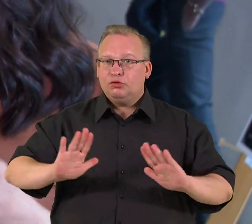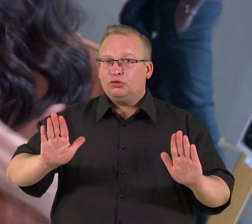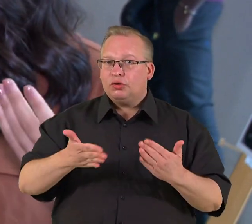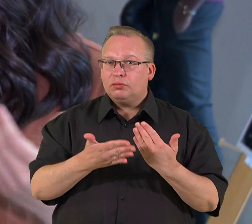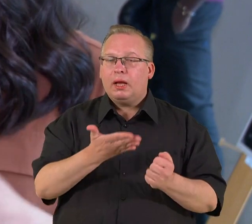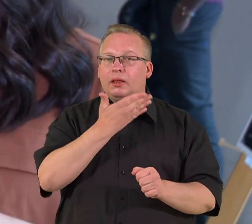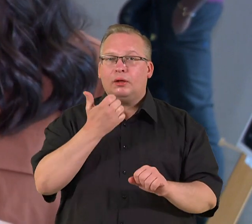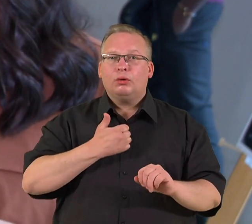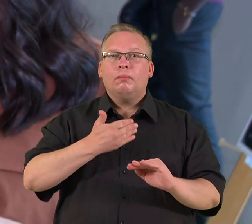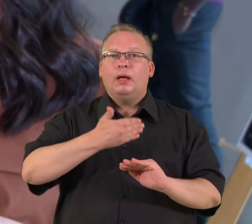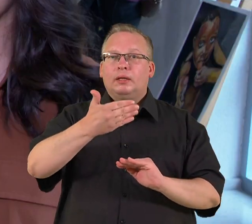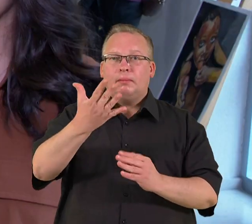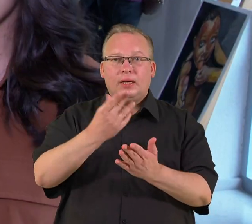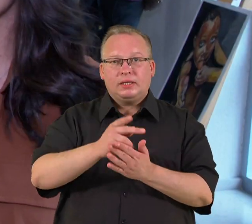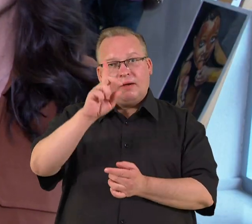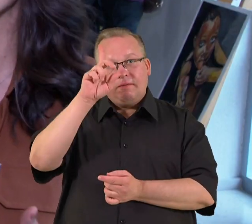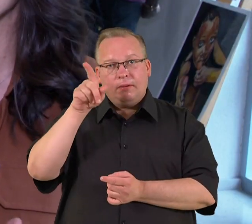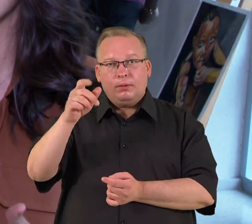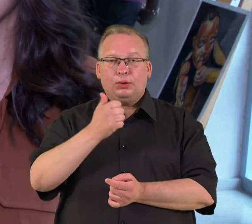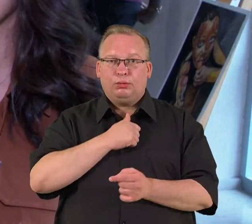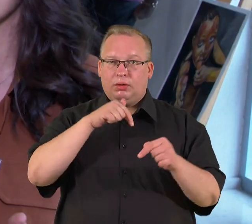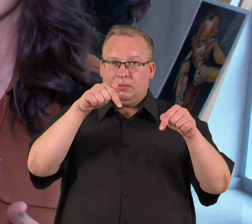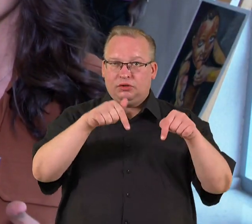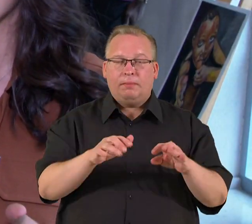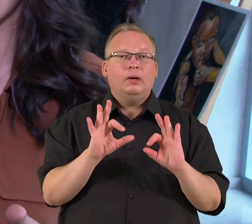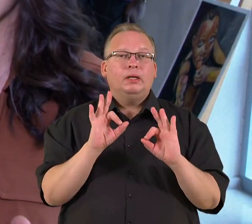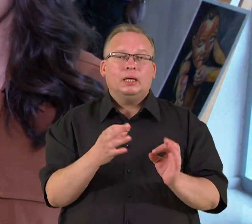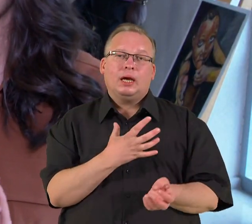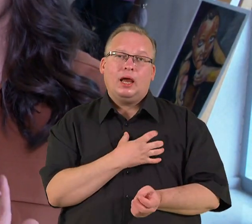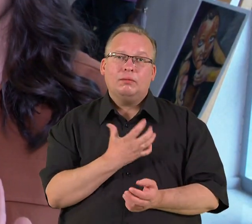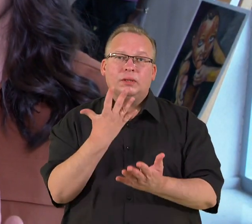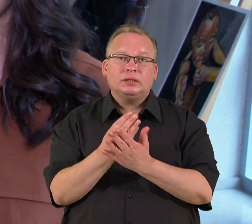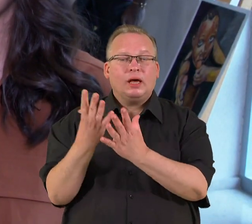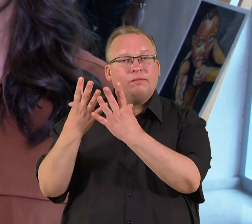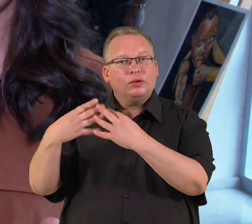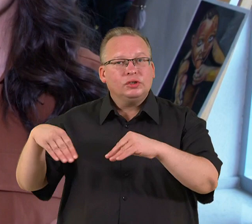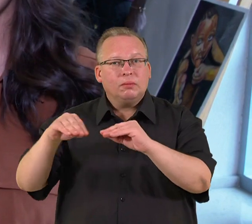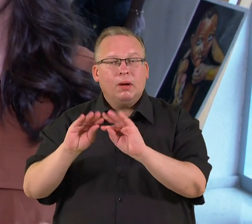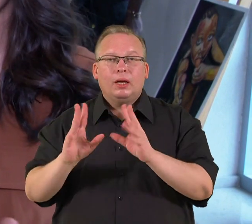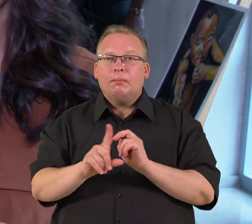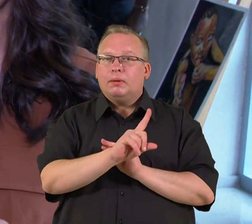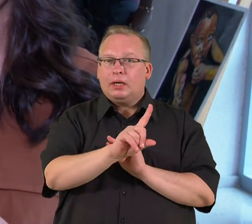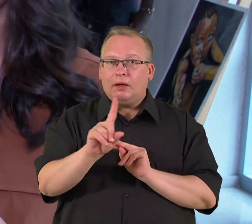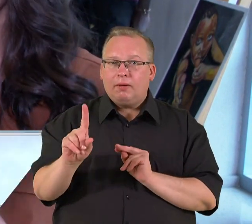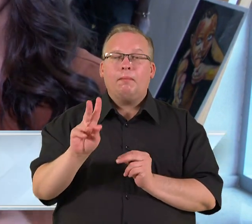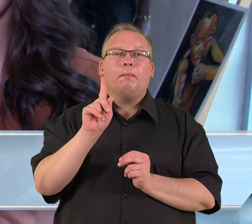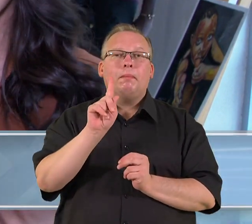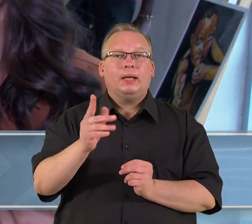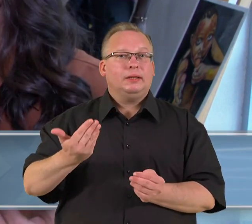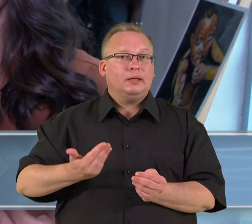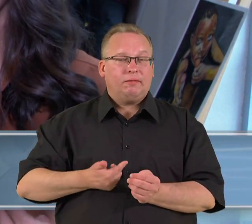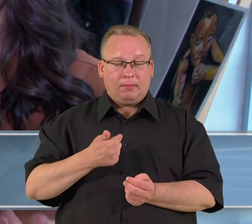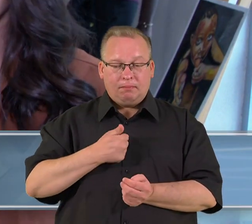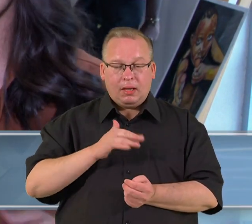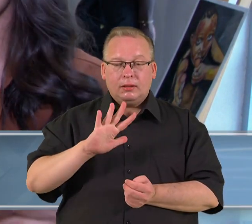neturime ateityje savo šalyse. Ateitį mes turime čia. Tikrai ilgiuosi savo šeimos, kaip ir kiekvienas. Tačiau gyvenimas man